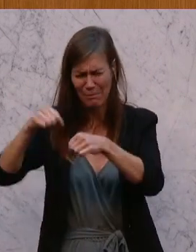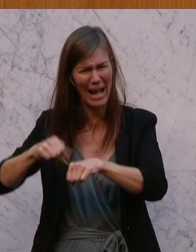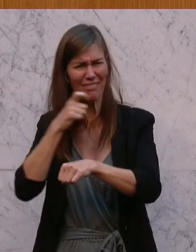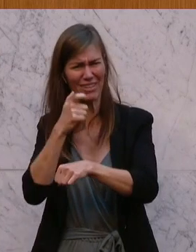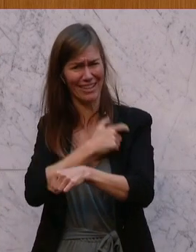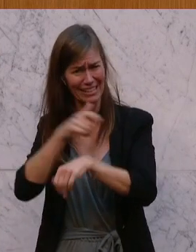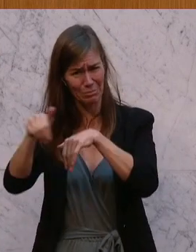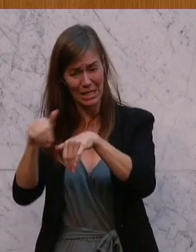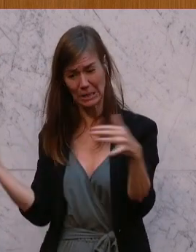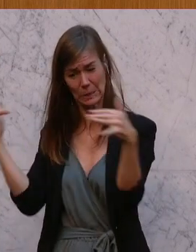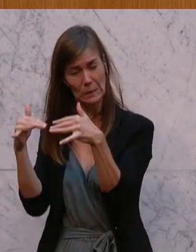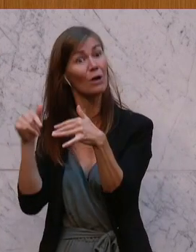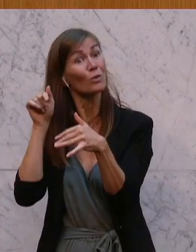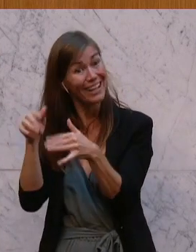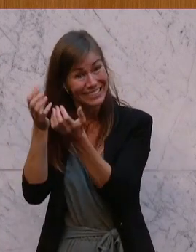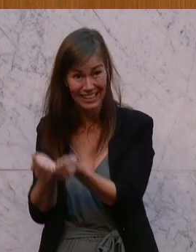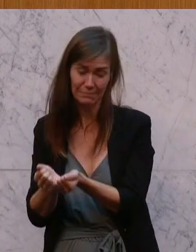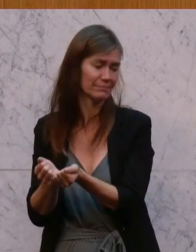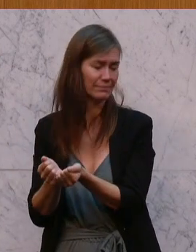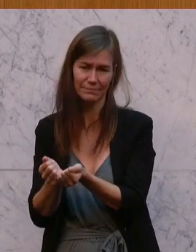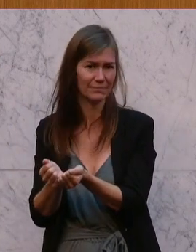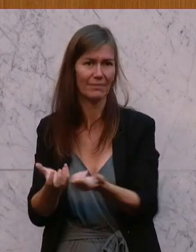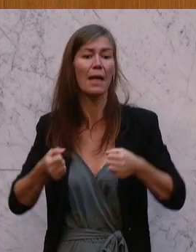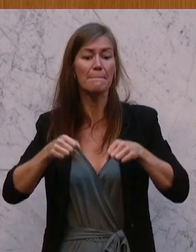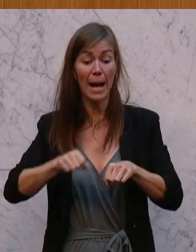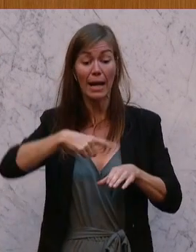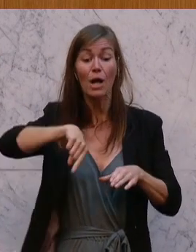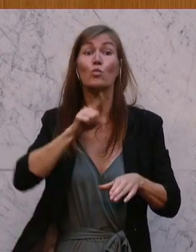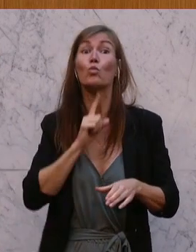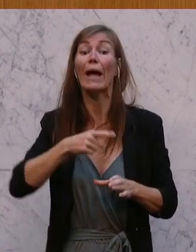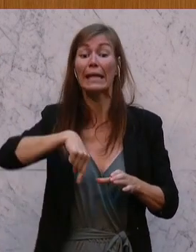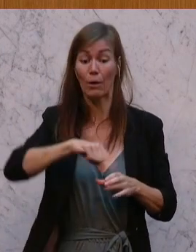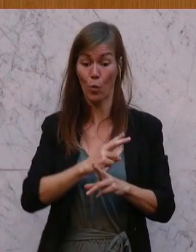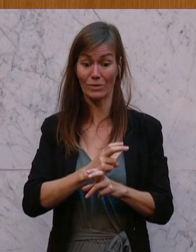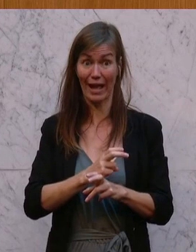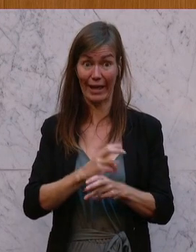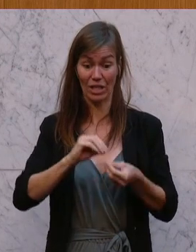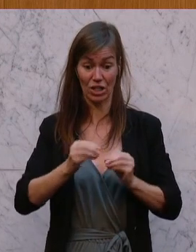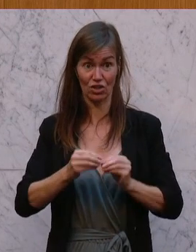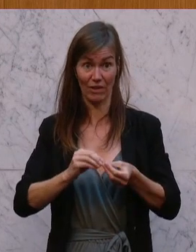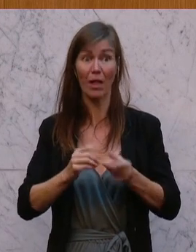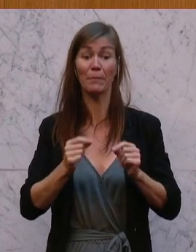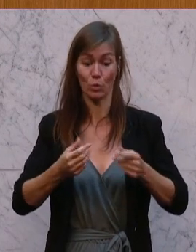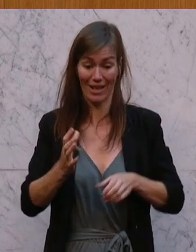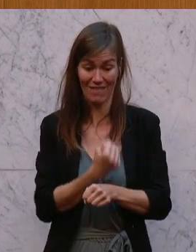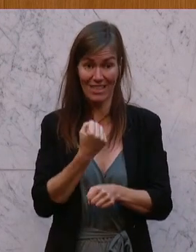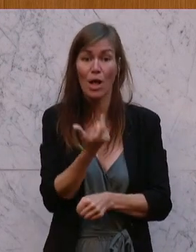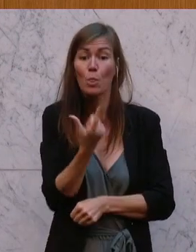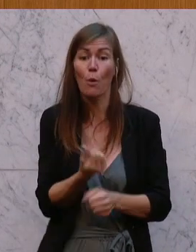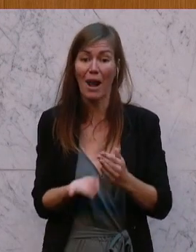Ihre Politik führt dazu, dass die Banken ihre Gewinne nur durchs Inlandsgeschäft verdoppeln im heurigen Jahr. Die